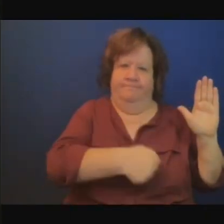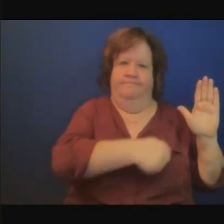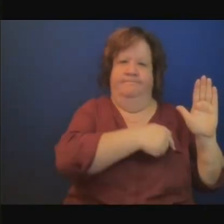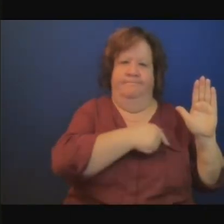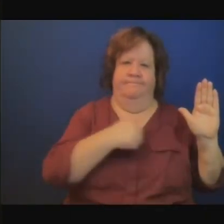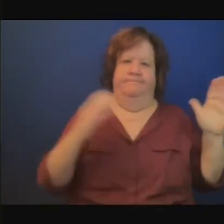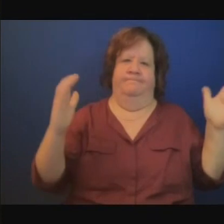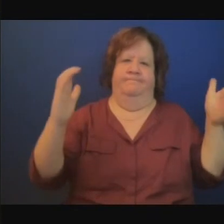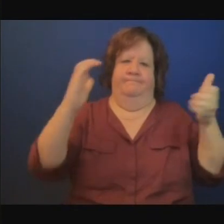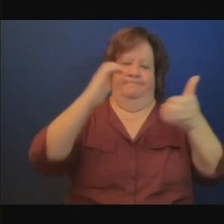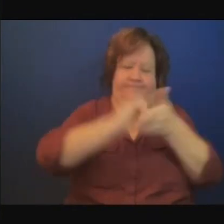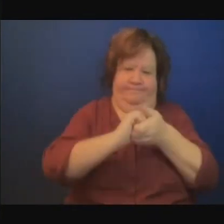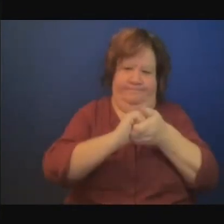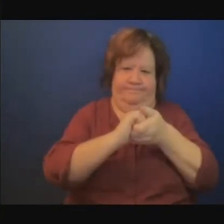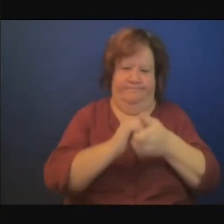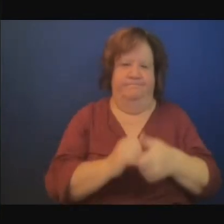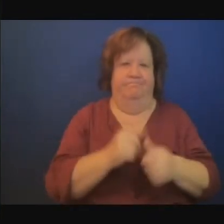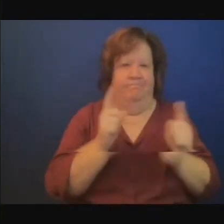'arrêterai là